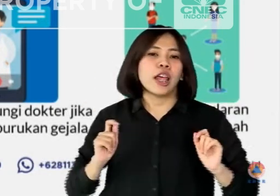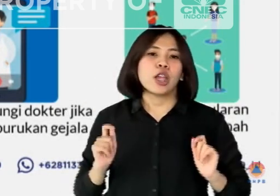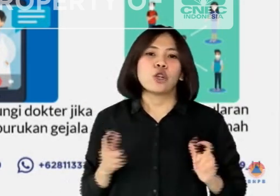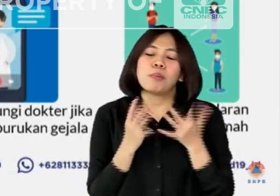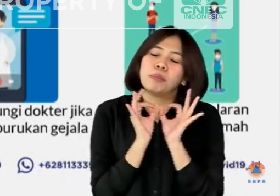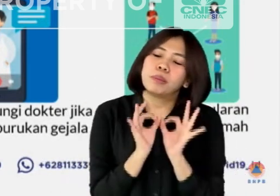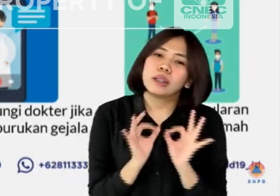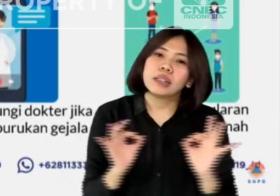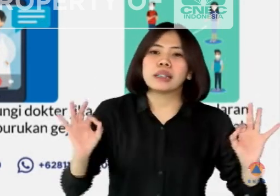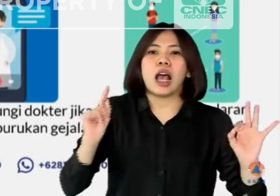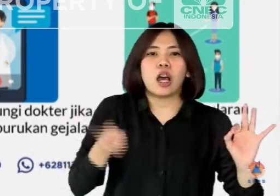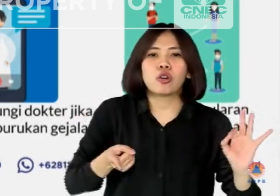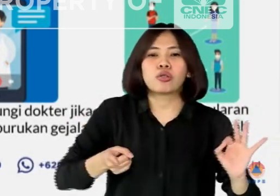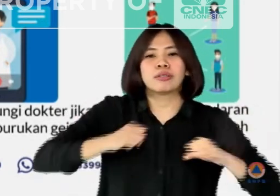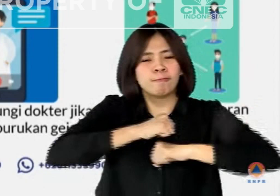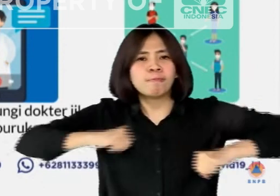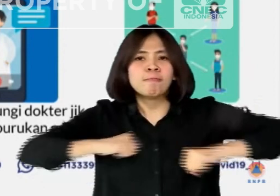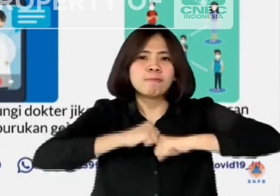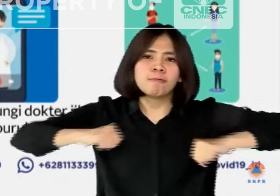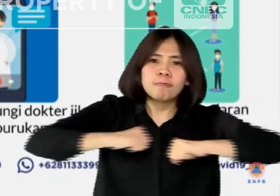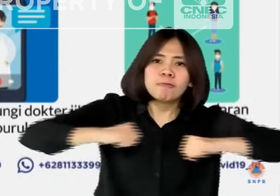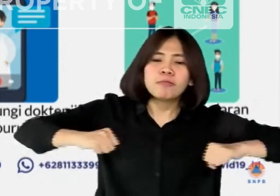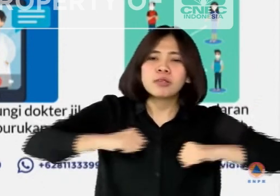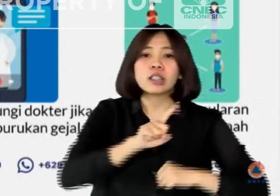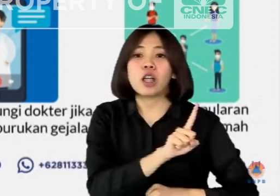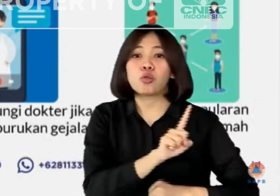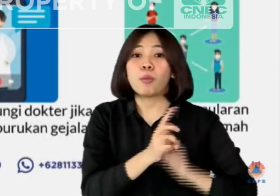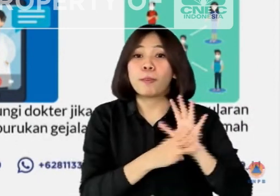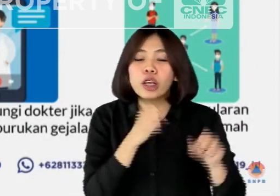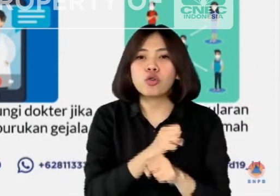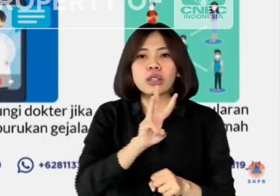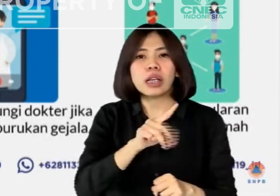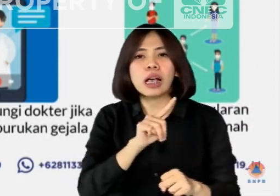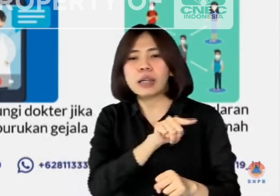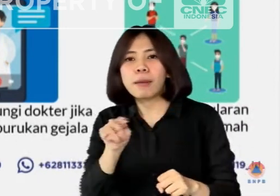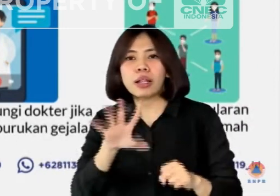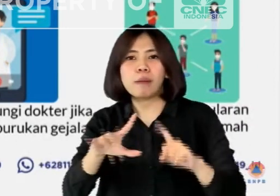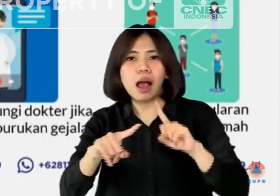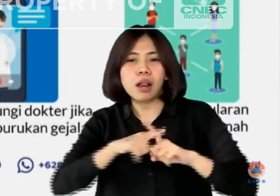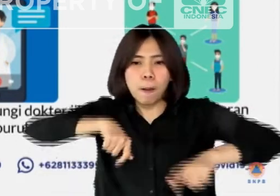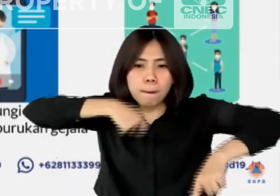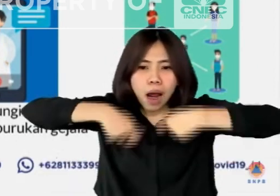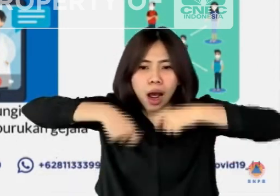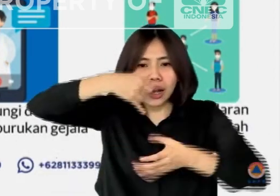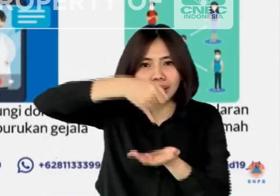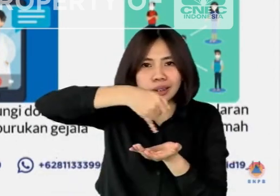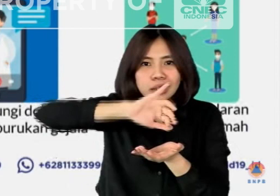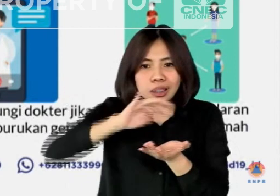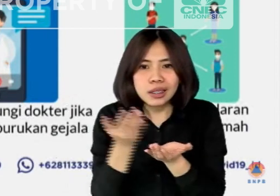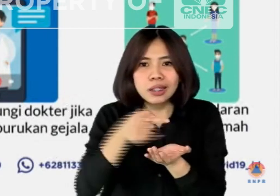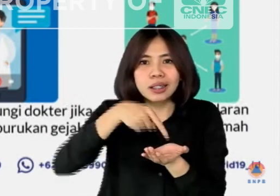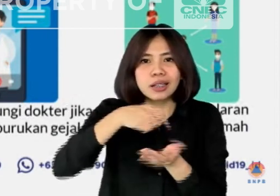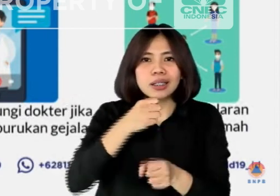bersih dan sehat dengan berolahraga 3-5 kali seminggu, makan makanan bergisi seimbang,